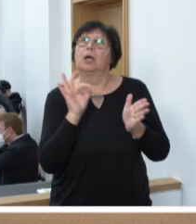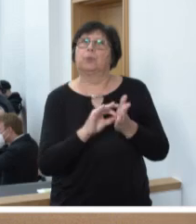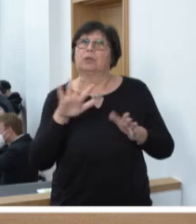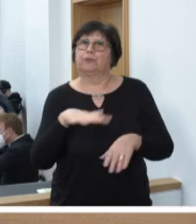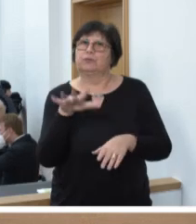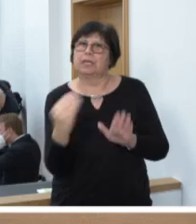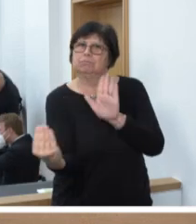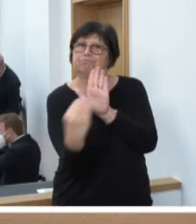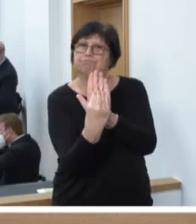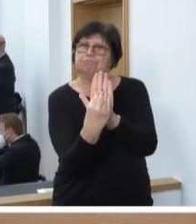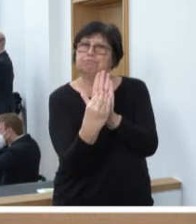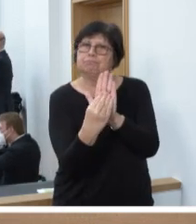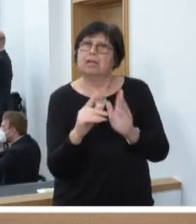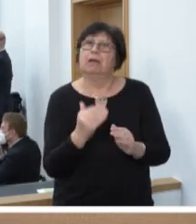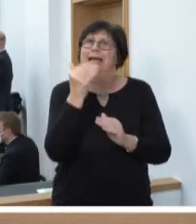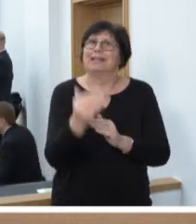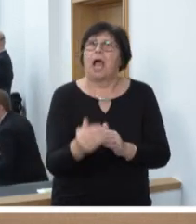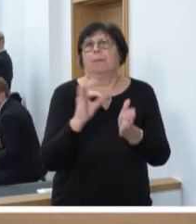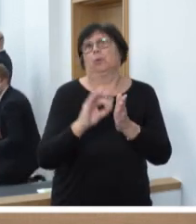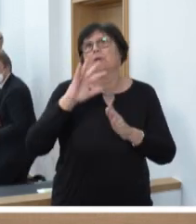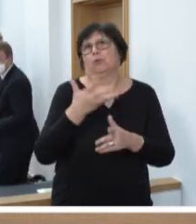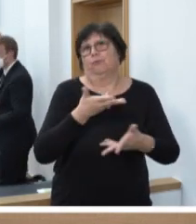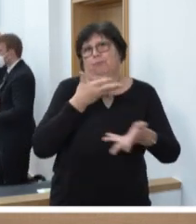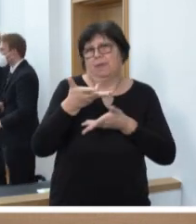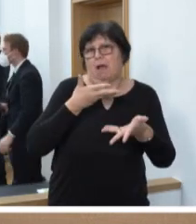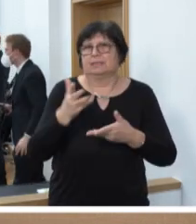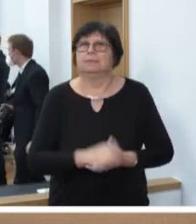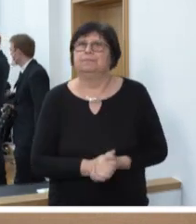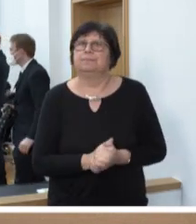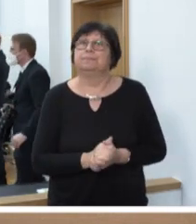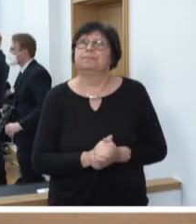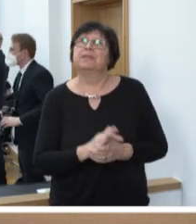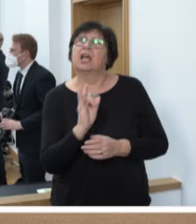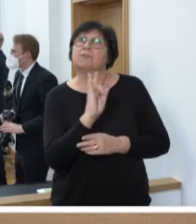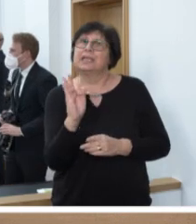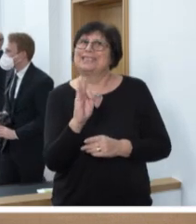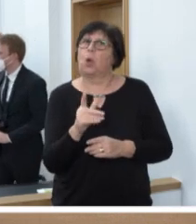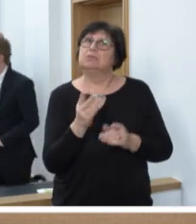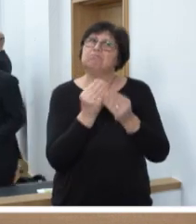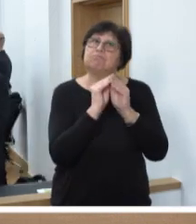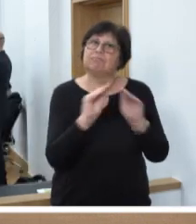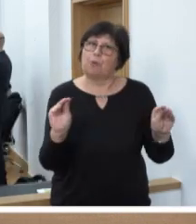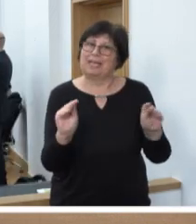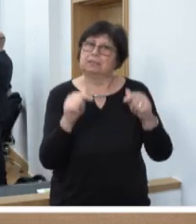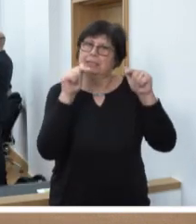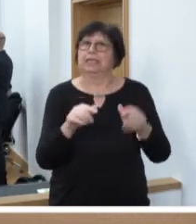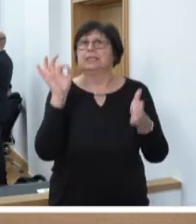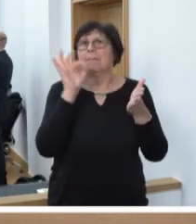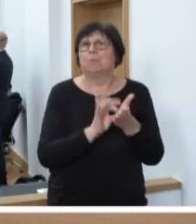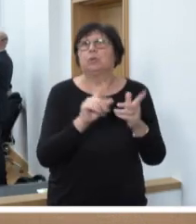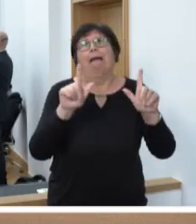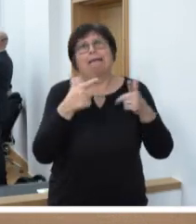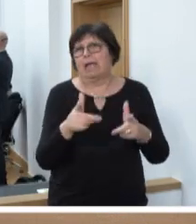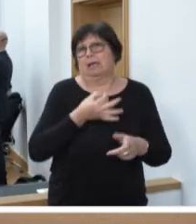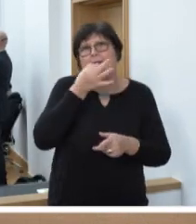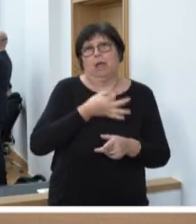aufgenommen ist und nach Top 5 beraten wird. Die Fraktionen haben dazu mitgeteilt, dass sie zu diesem Tagesordnungspunkt keine